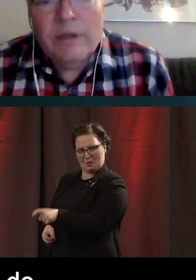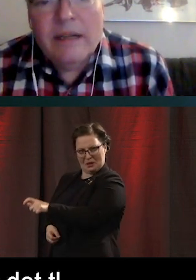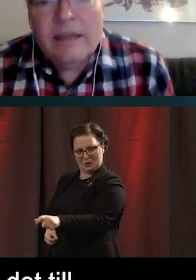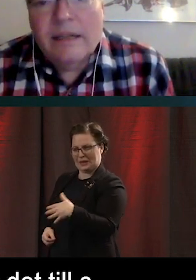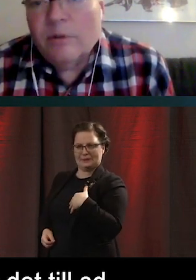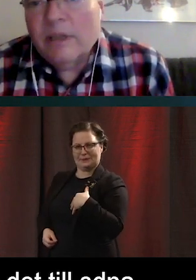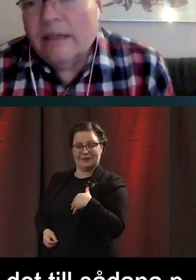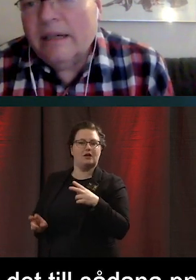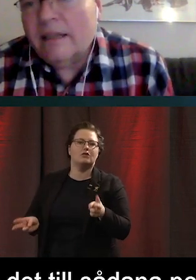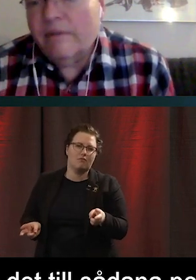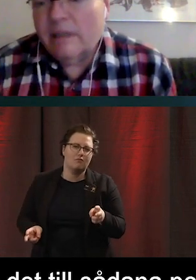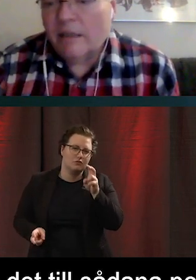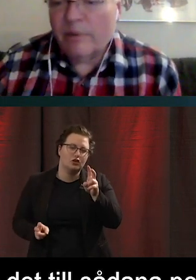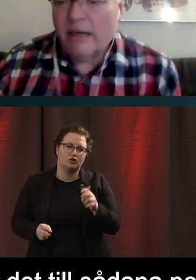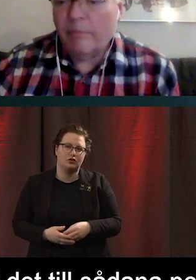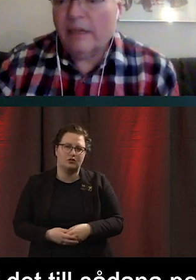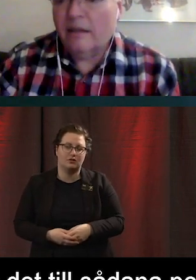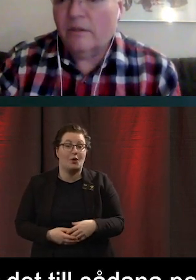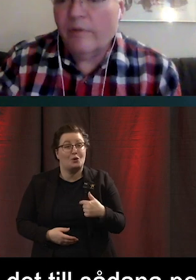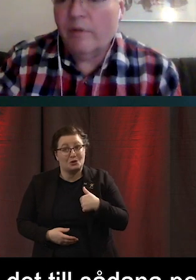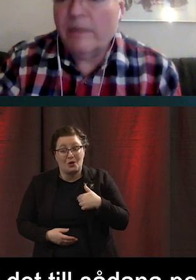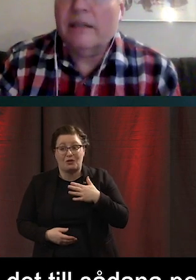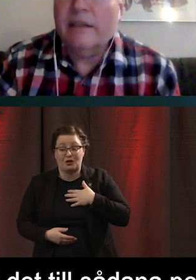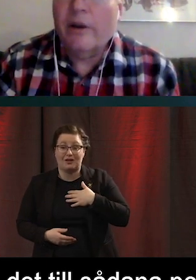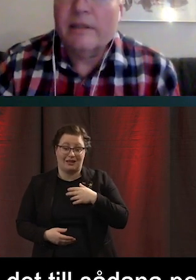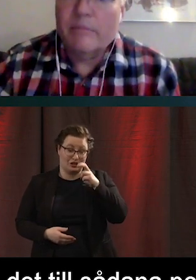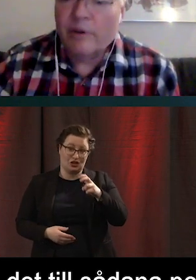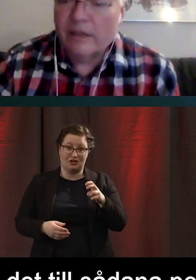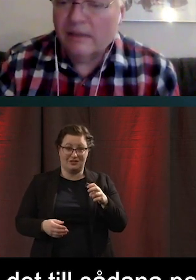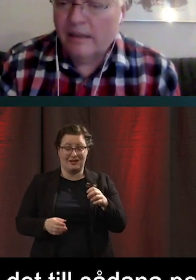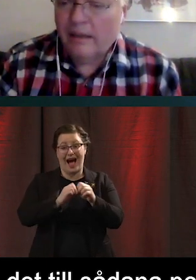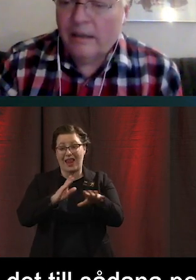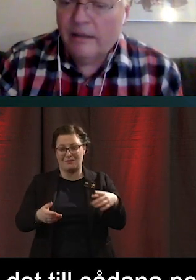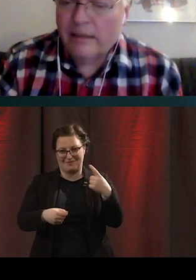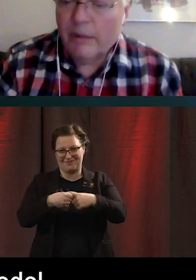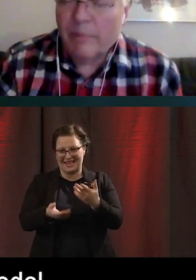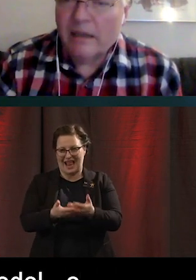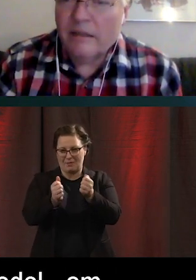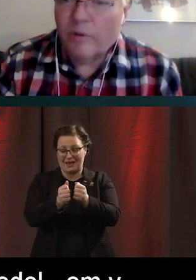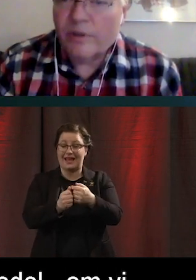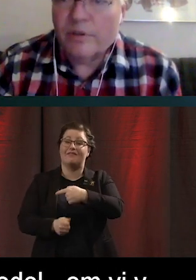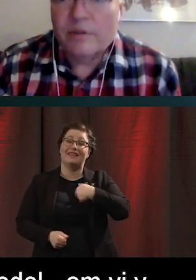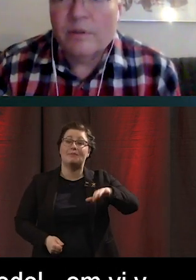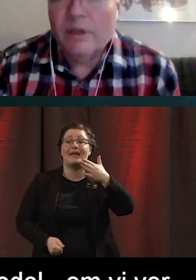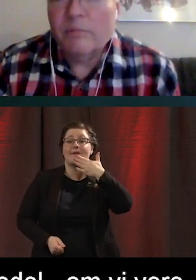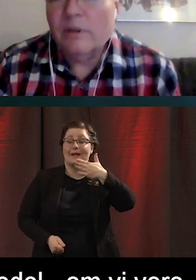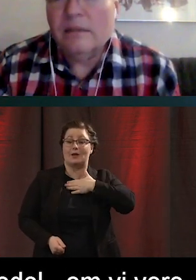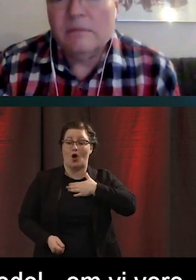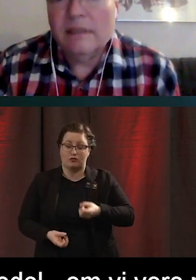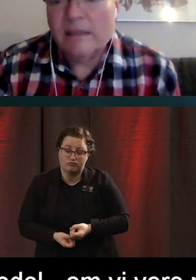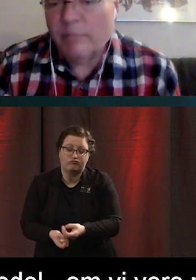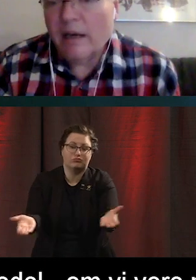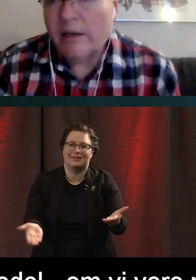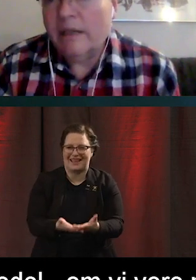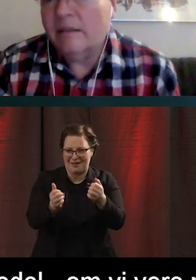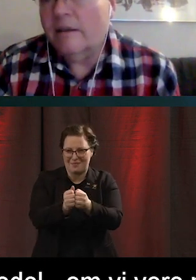Och det där gäller nog generellt när vi tittar på hjälpmedel. Att om vi var mer generösa med att ge hjälpmedel till folk så skulle de kunna